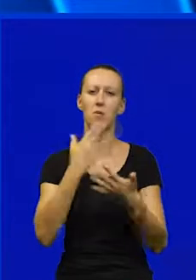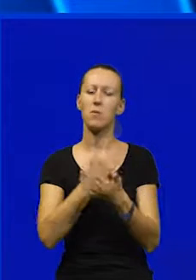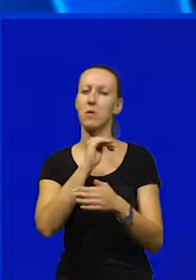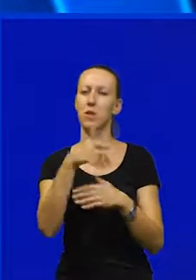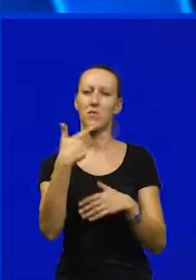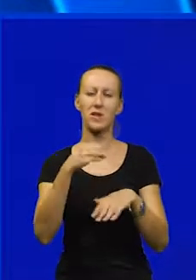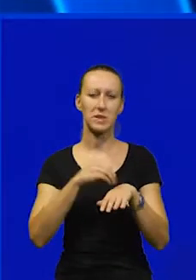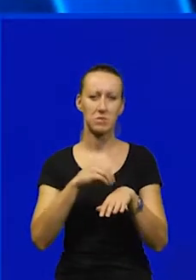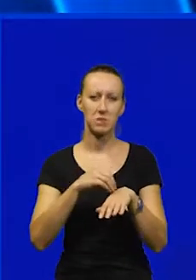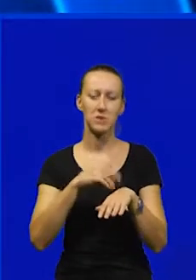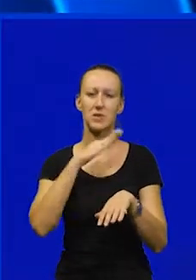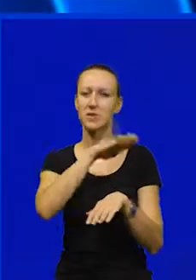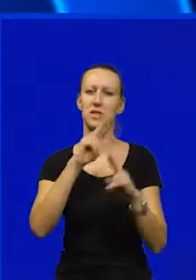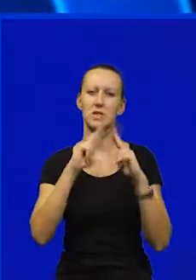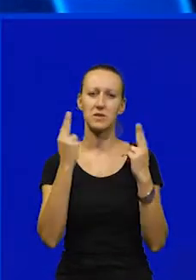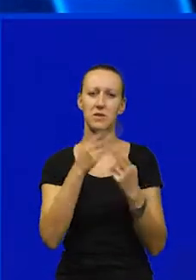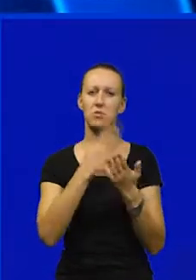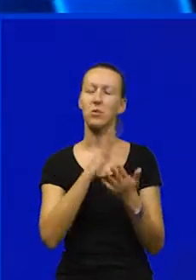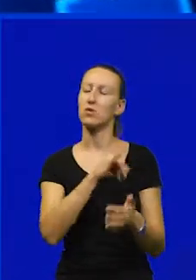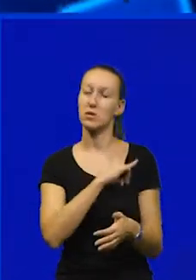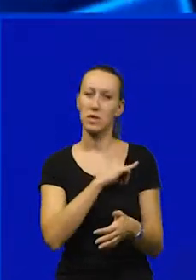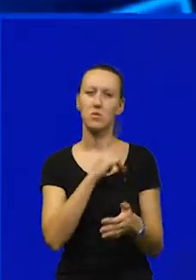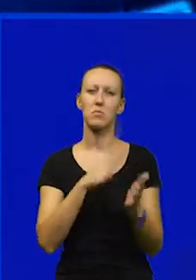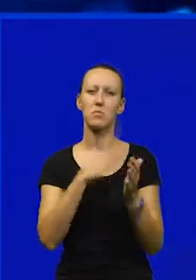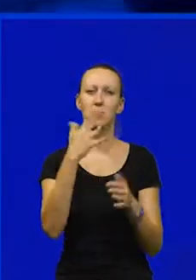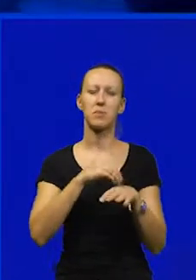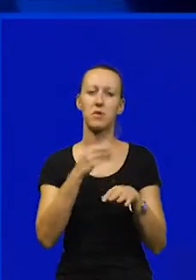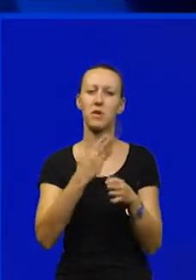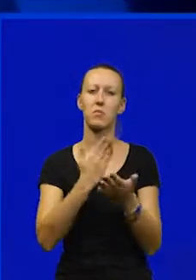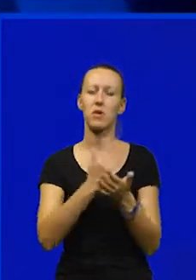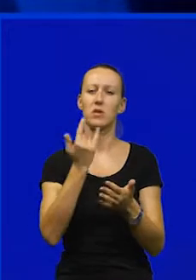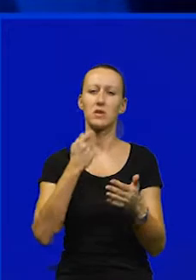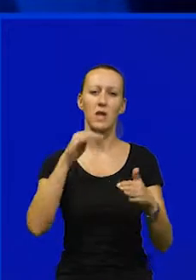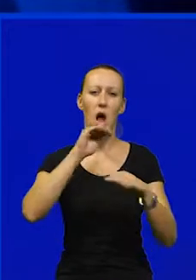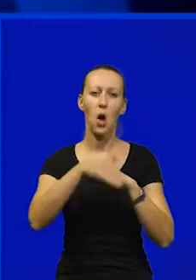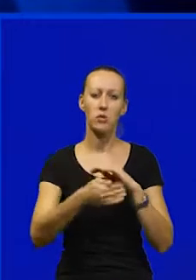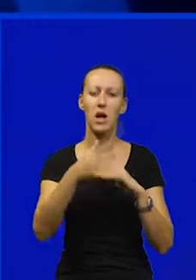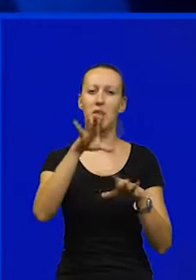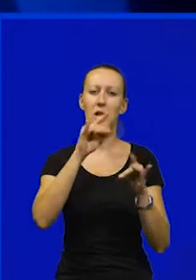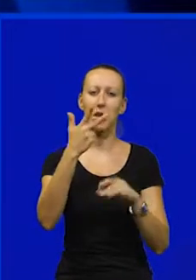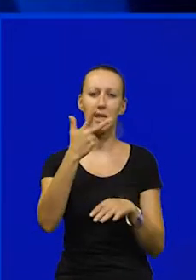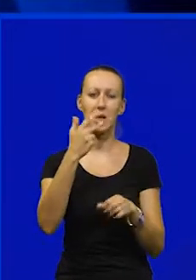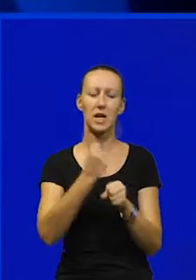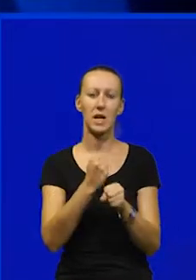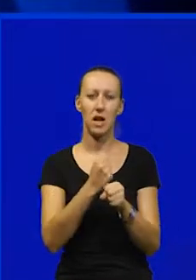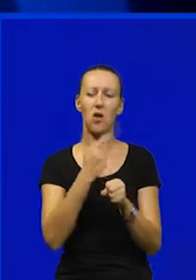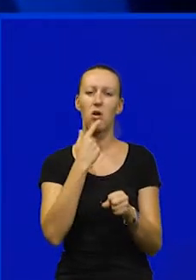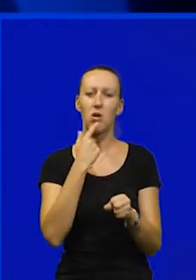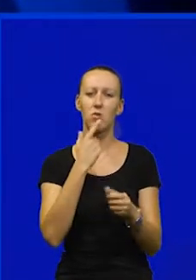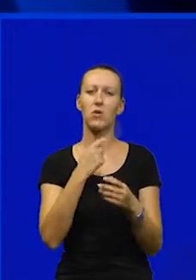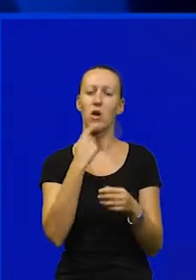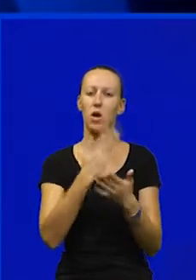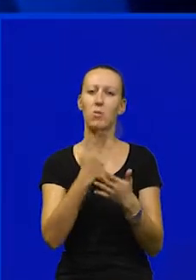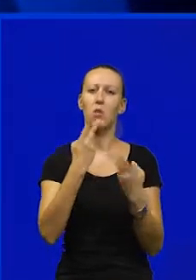20 prijava iz cijelog svijeta to ne je bilo stvarno interesantno recimo pet prijava je bilo iz Australije izabrali smo tri rada koja su rekao bih